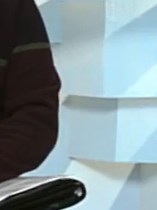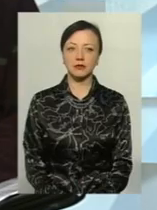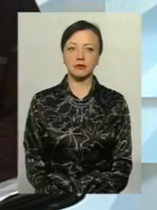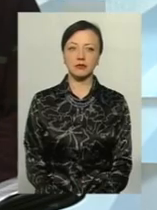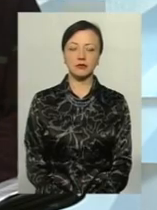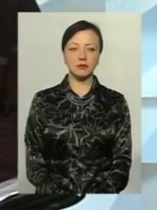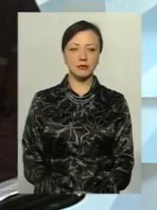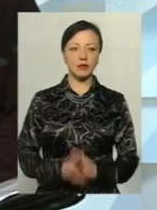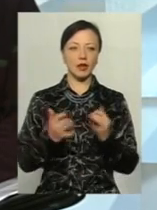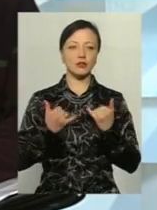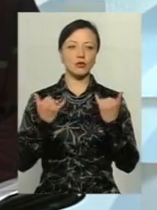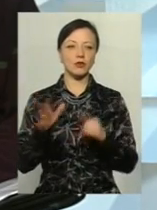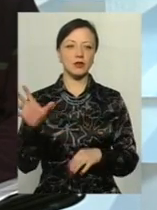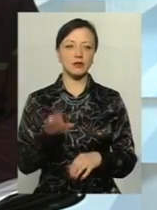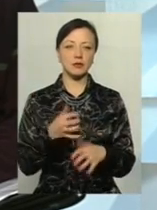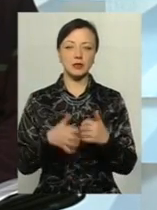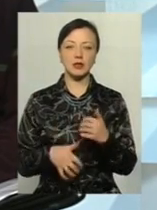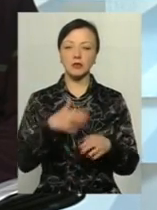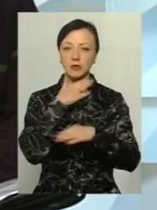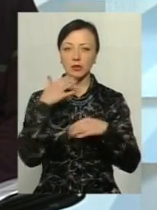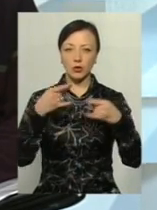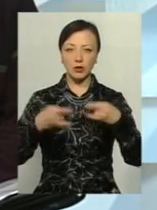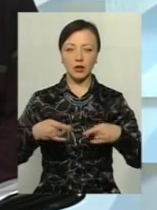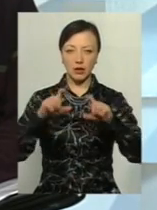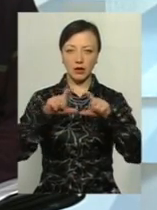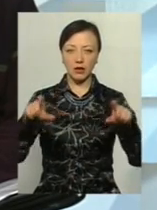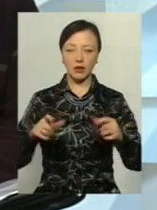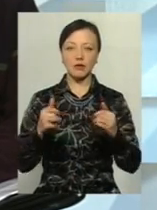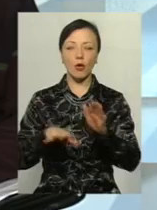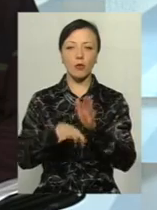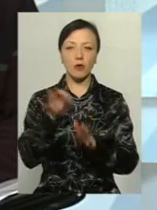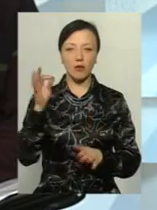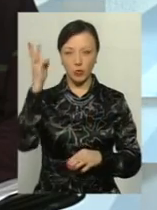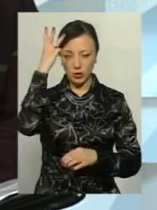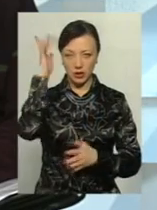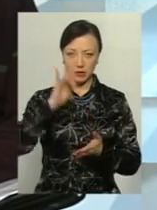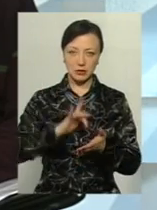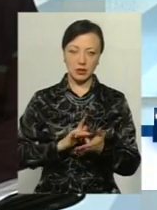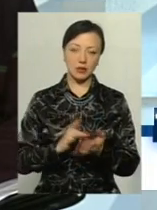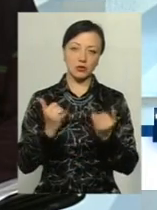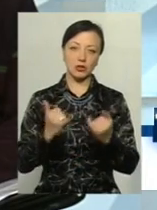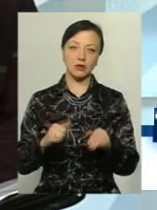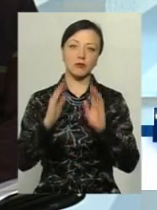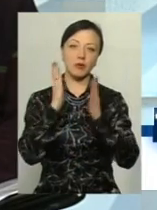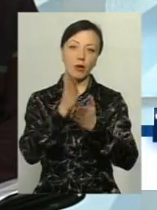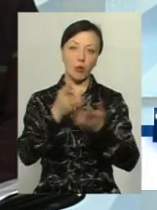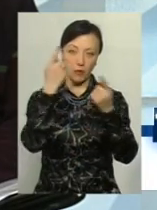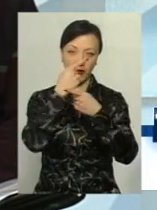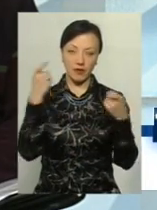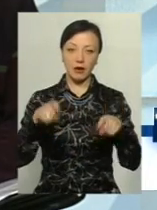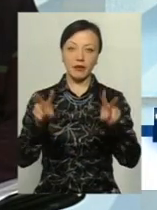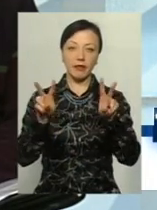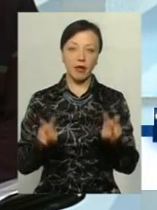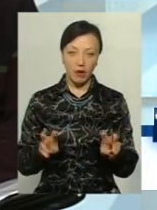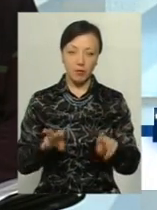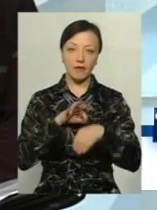Мої шанування усім, хто серед чималої кількості телеканалів у цій періобрав саме поділят-центр на часі в прямому ефірі тема.